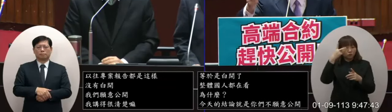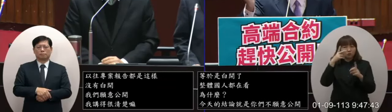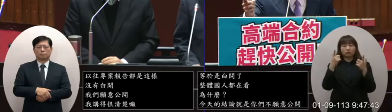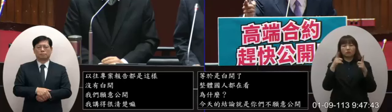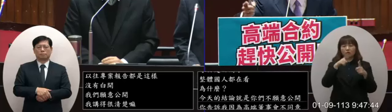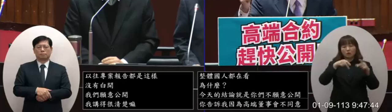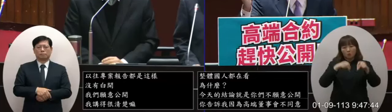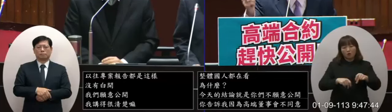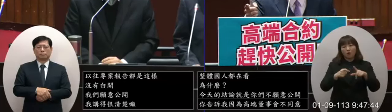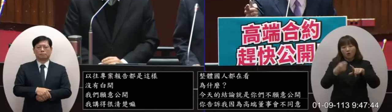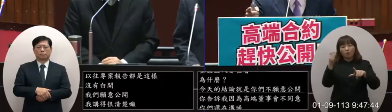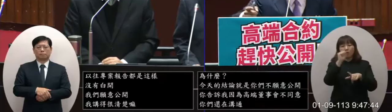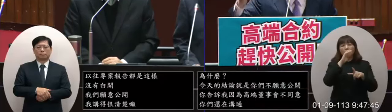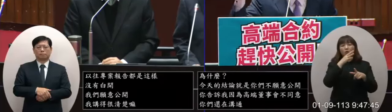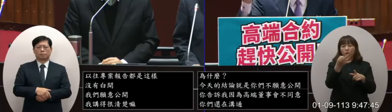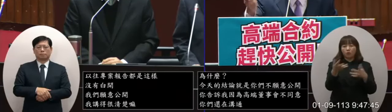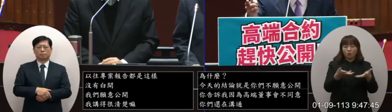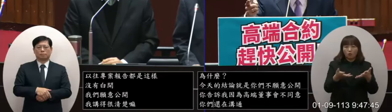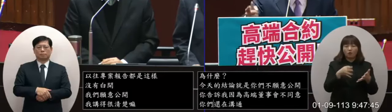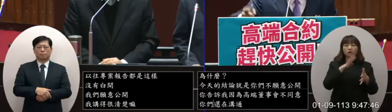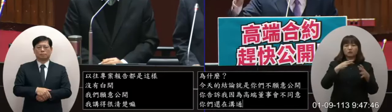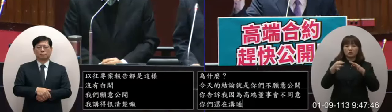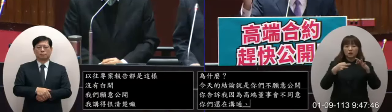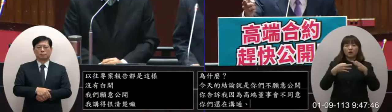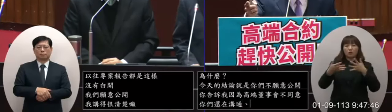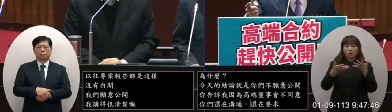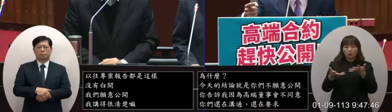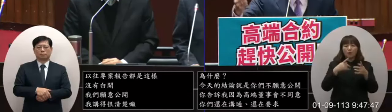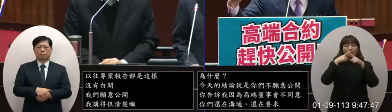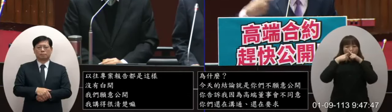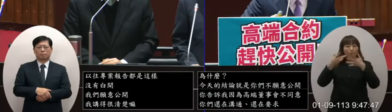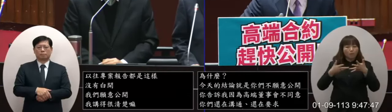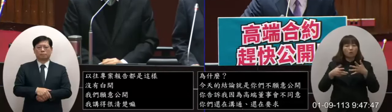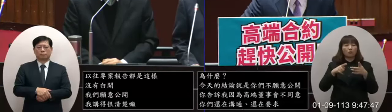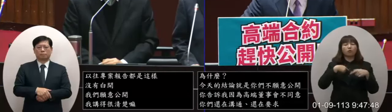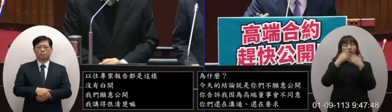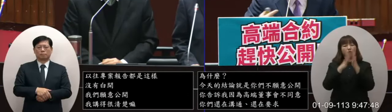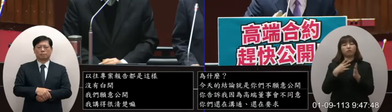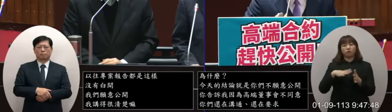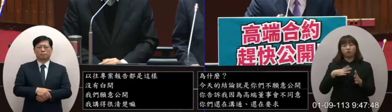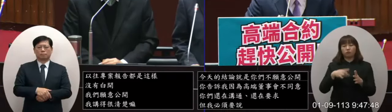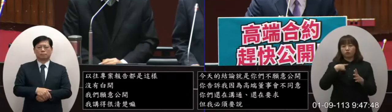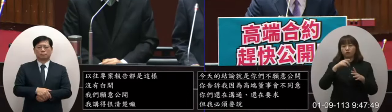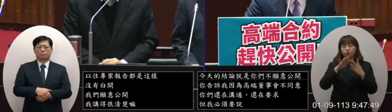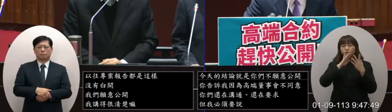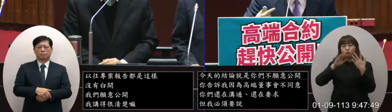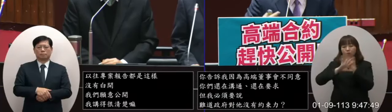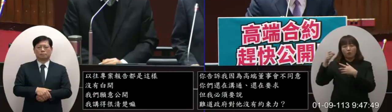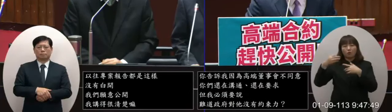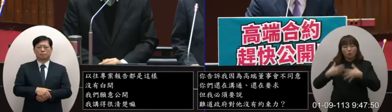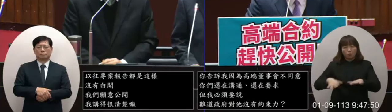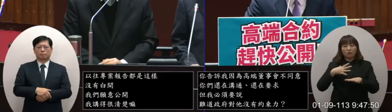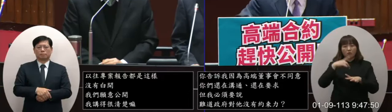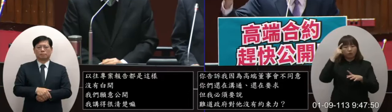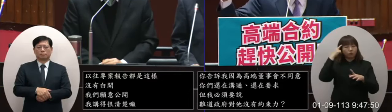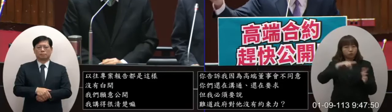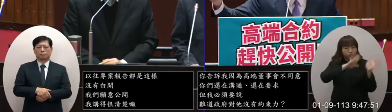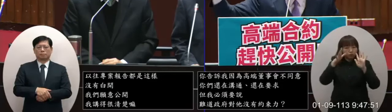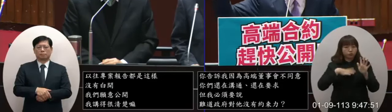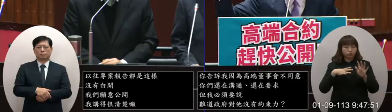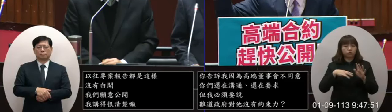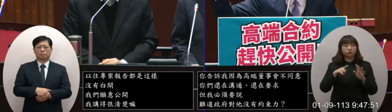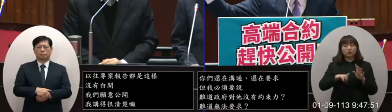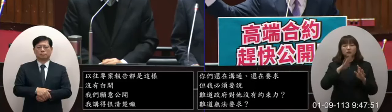你的合約不能公開是因為價格的問題商業的問題保密的問題我都了解我是海外台商出身我非常清楚